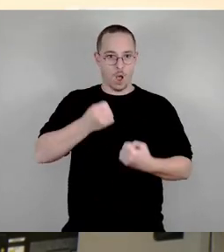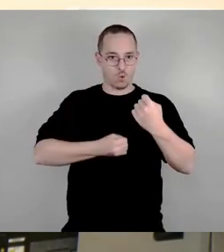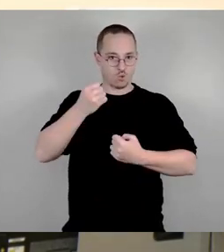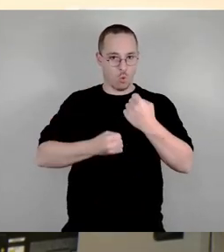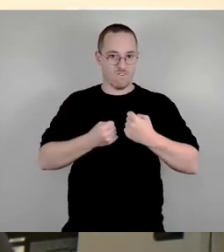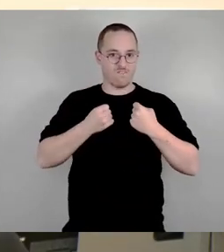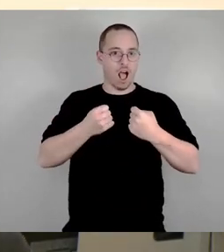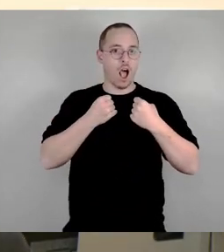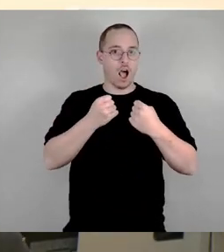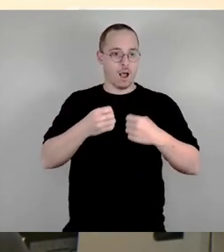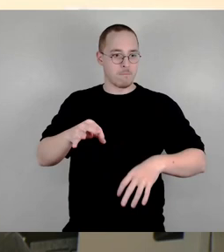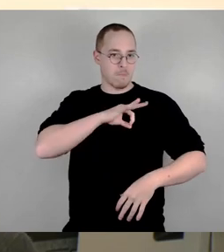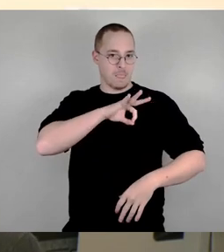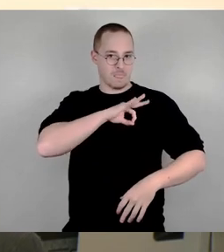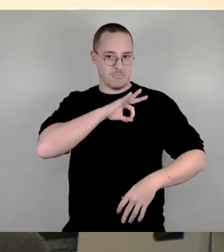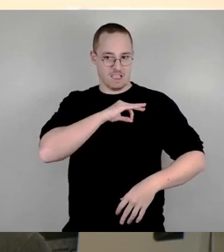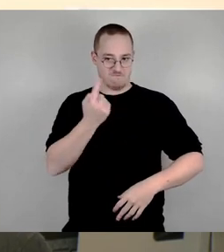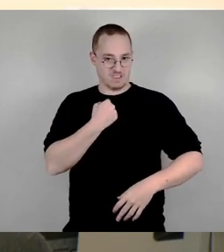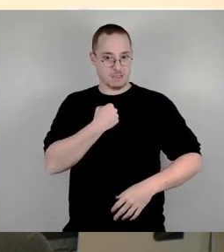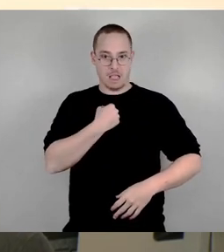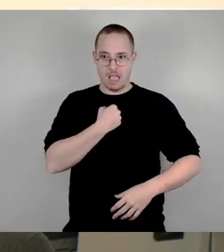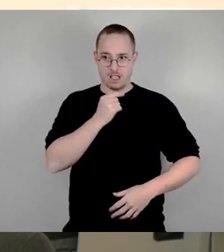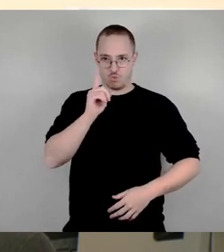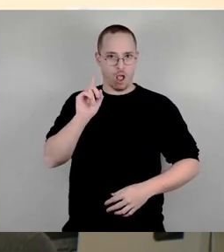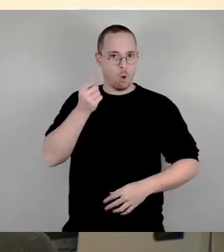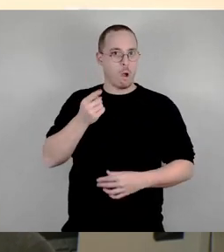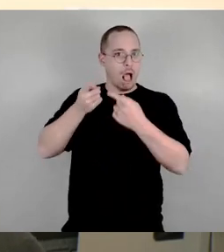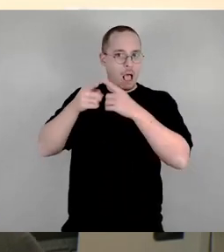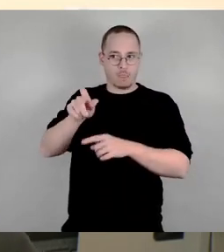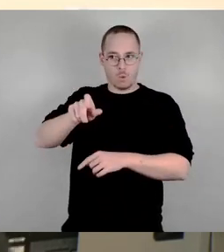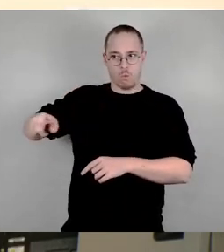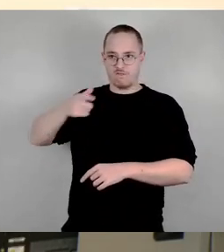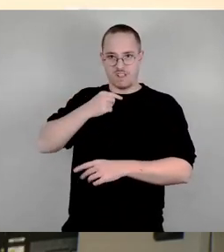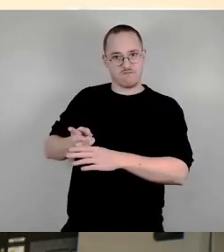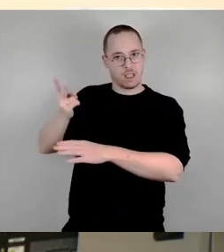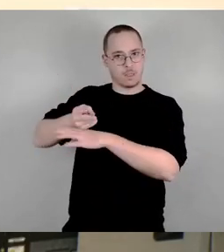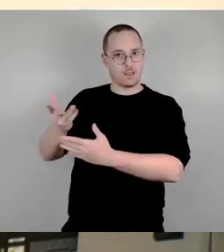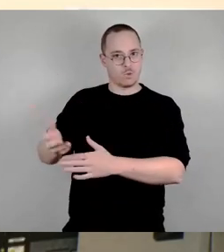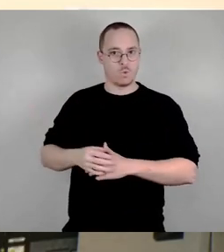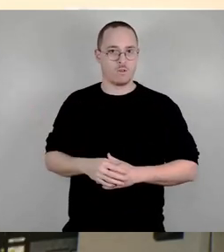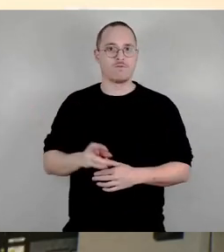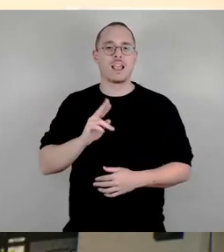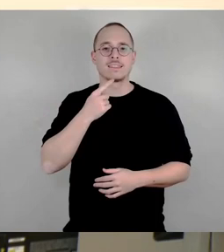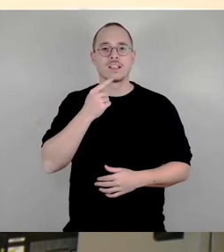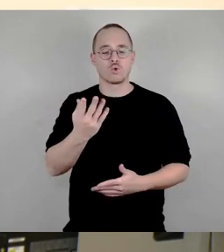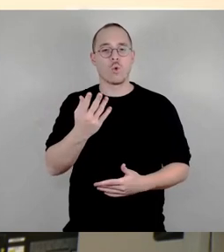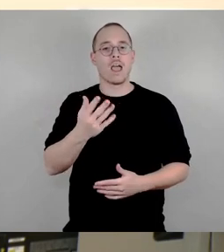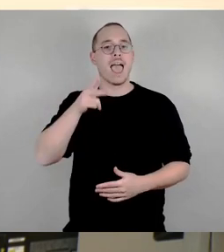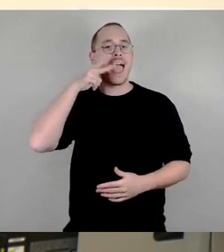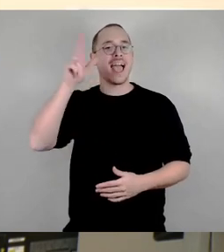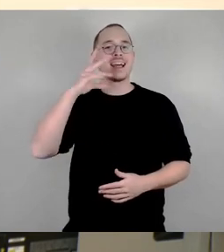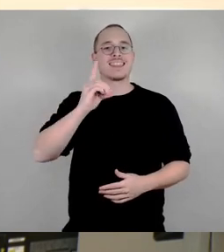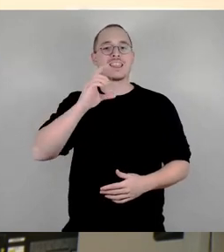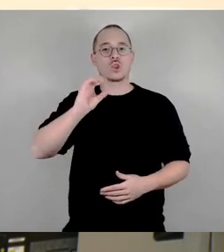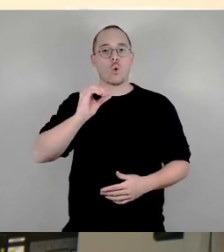Und gesagt hat das Herr Donhauser in seiner Funktion als Leiter der CDU-Programmkommission. Es gehe beim Verkehr um